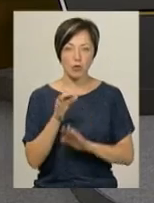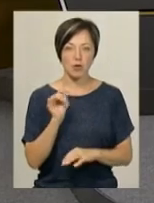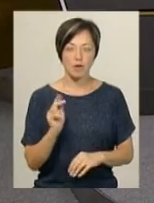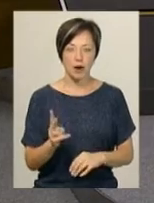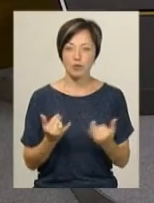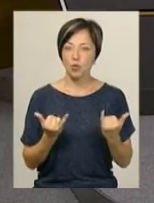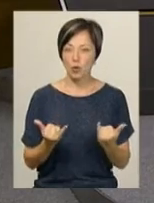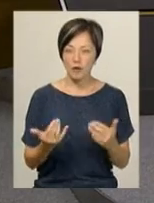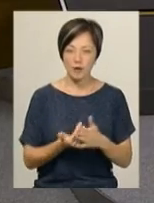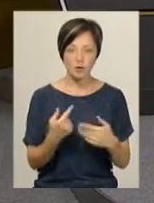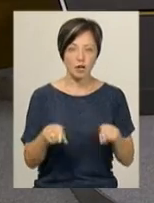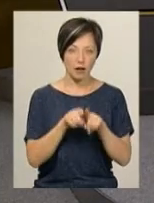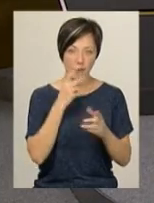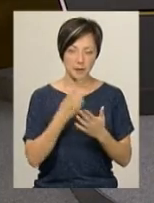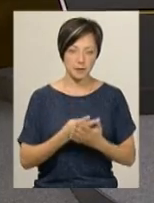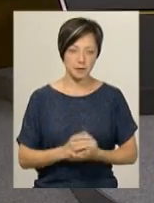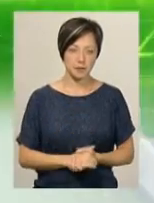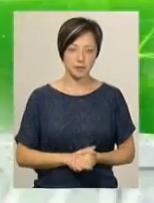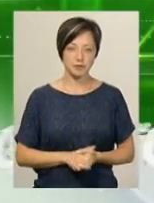Рибак. Сьогодні у випуску ви побачите.